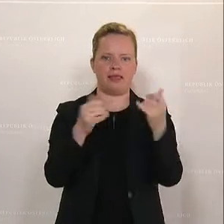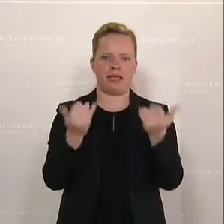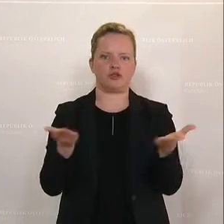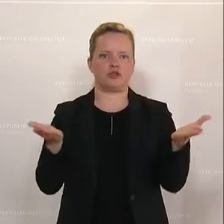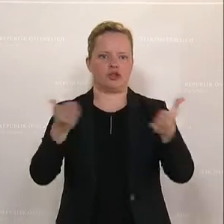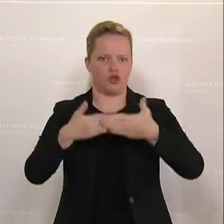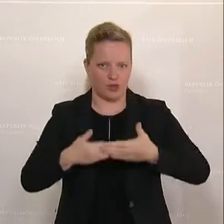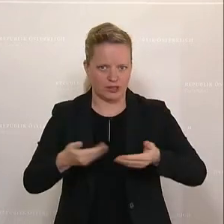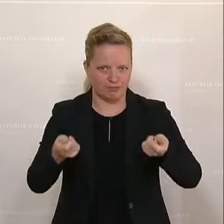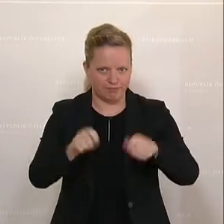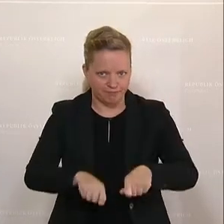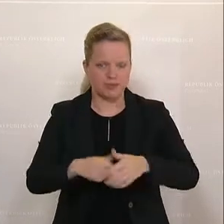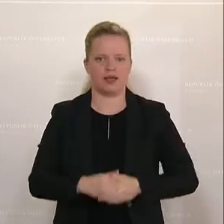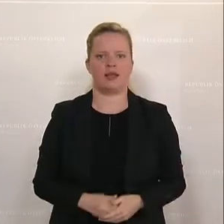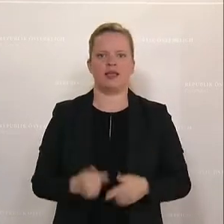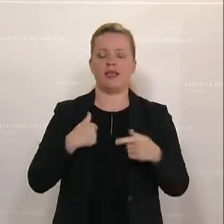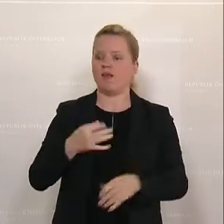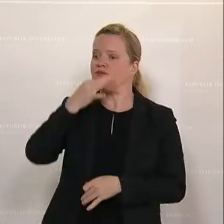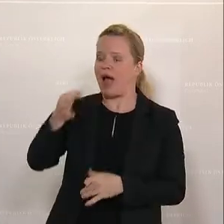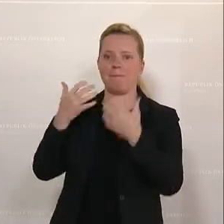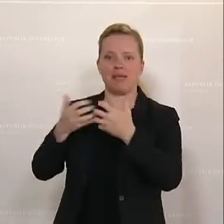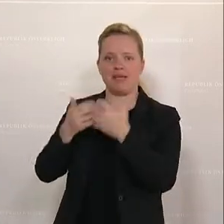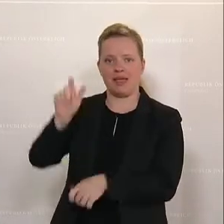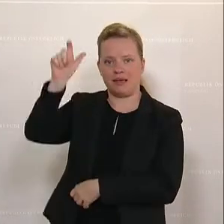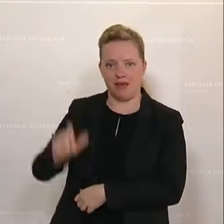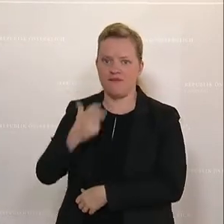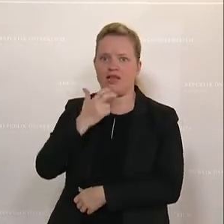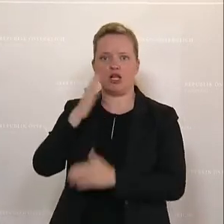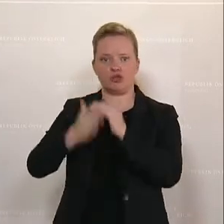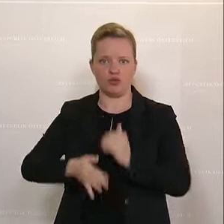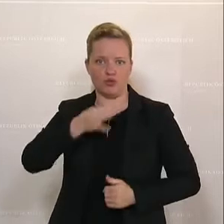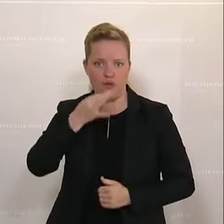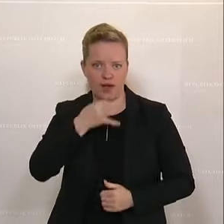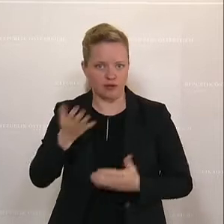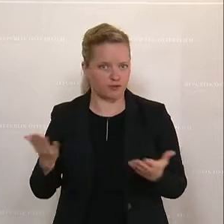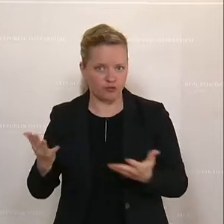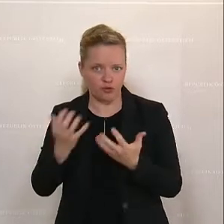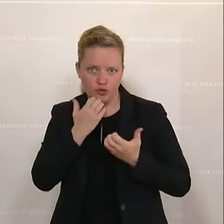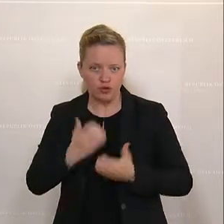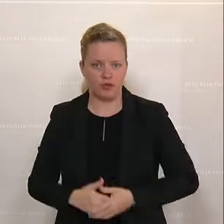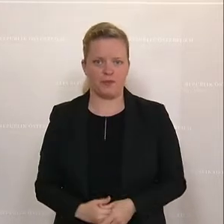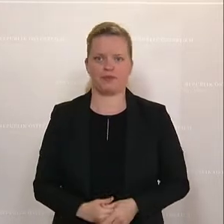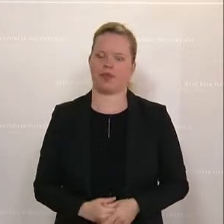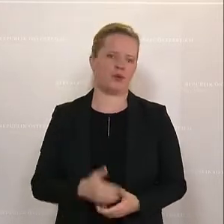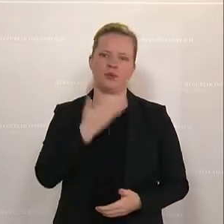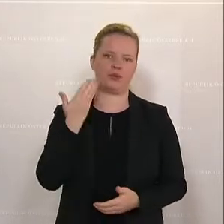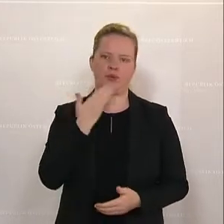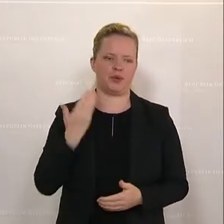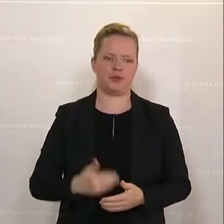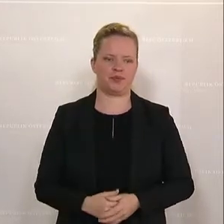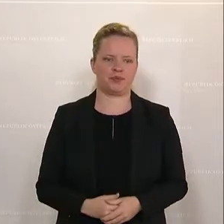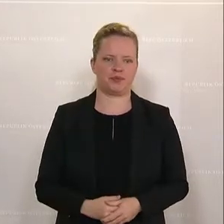Als nächstes, ein ganz kurzer Tagesordnungspunkt, geht es um ein Abkommen zwischen der Republik Österreich und Ungarn.